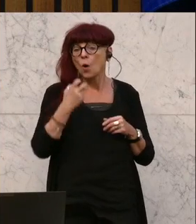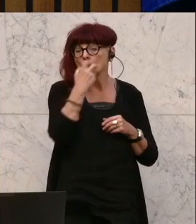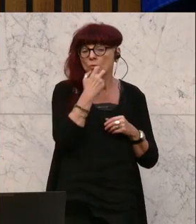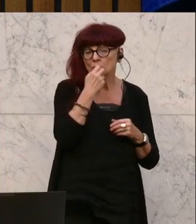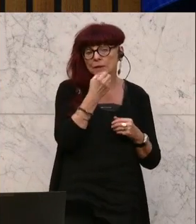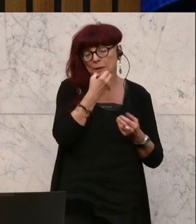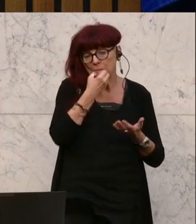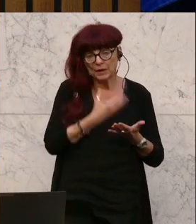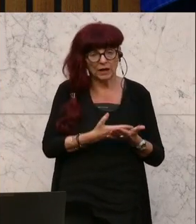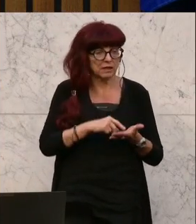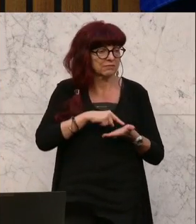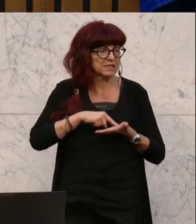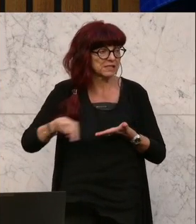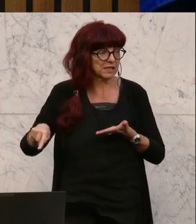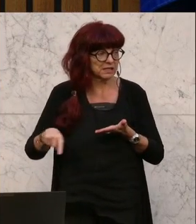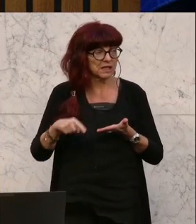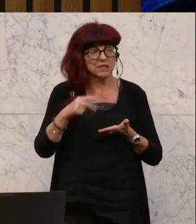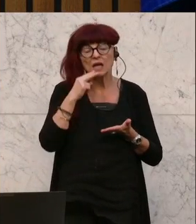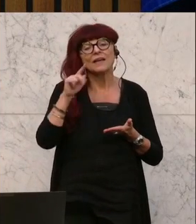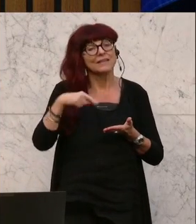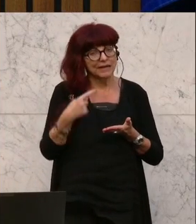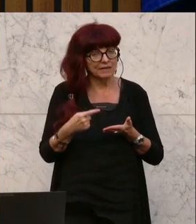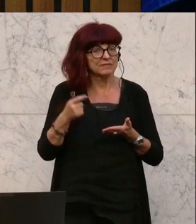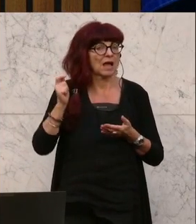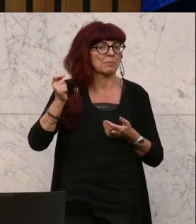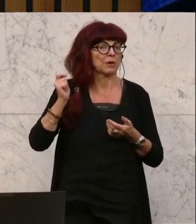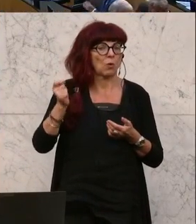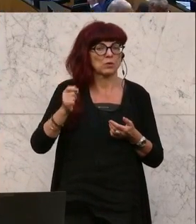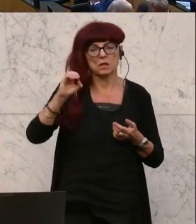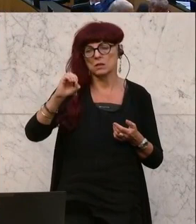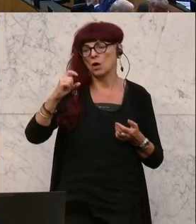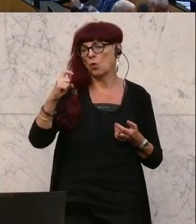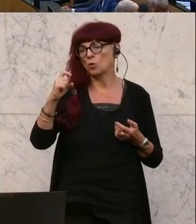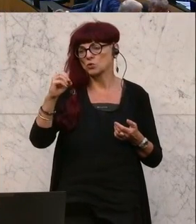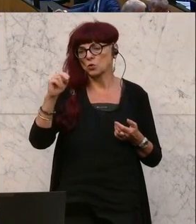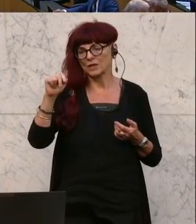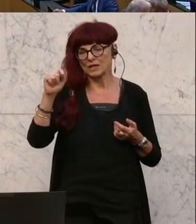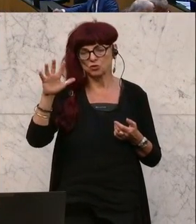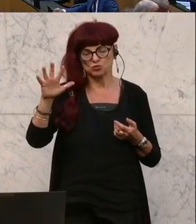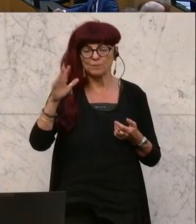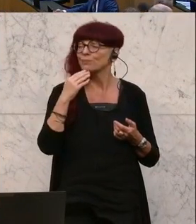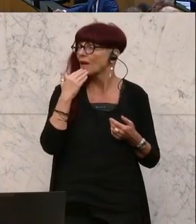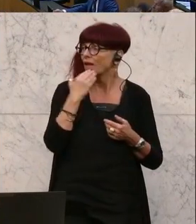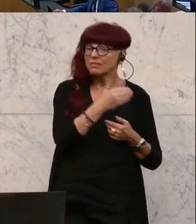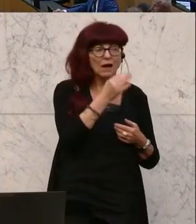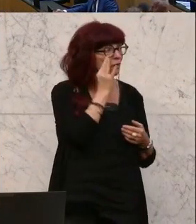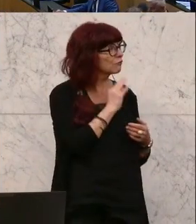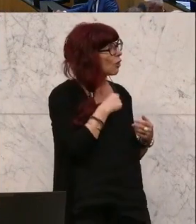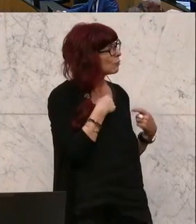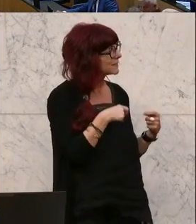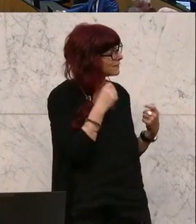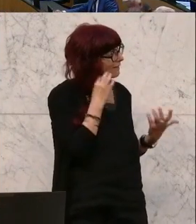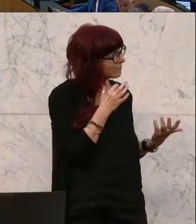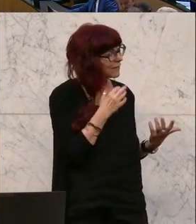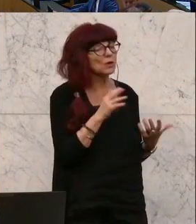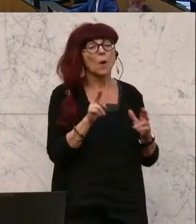Am Wort ist der Herr Abgeordnete Christian Ochsonitsch. Danke Frau Präsidentin, sehr geehrter Herr Bundesminister. Es gibt ja